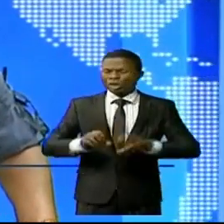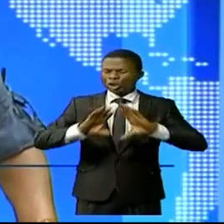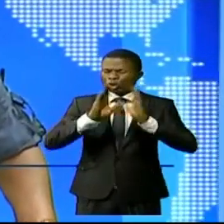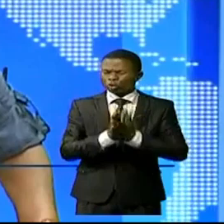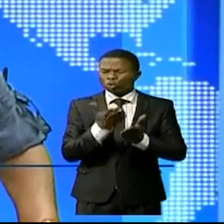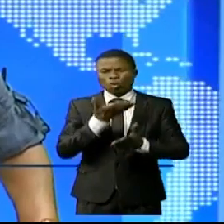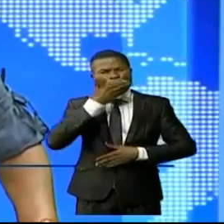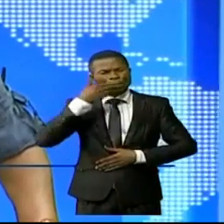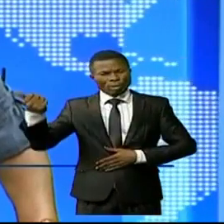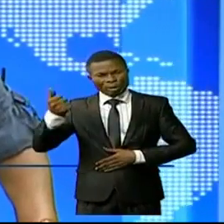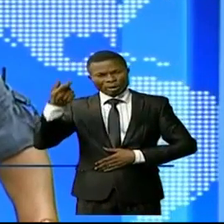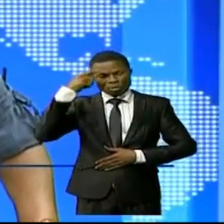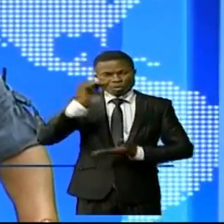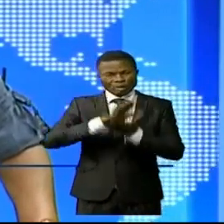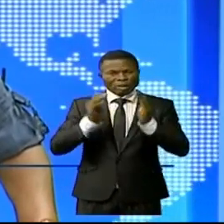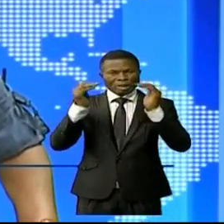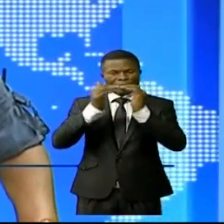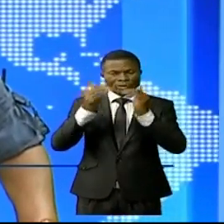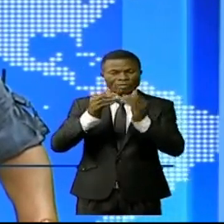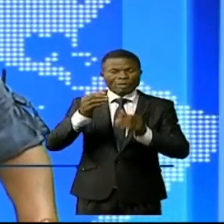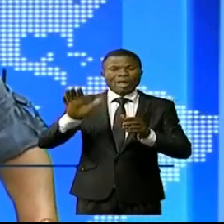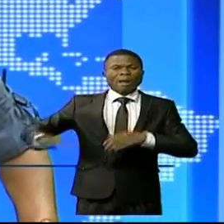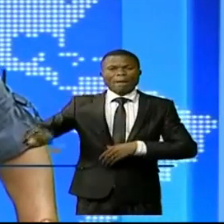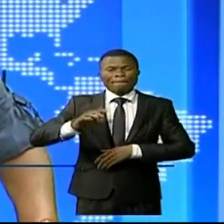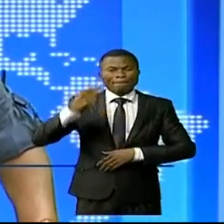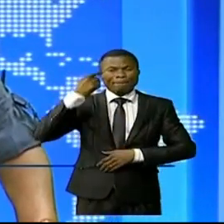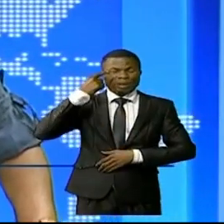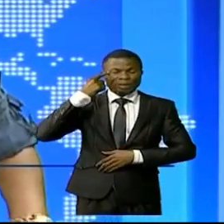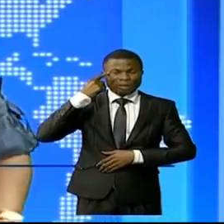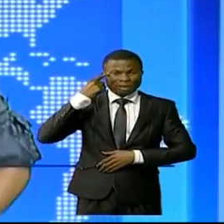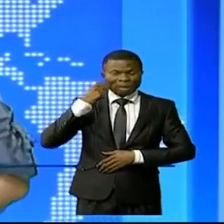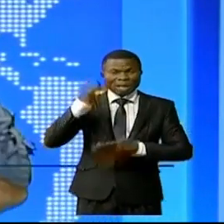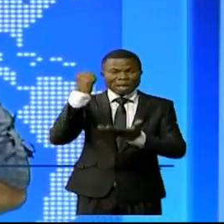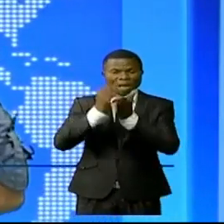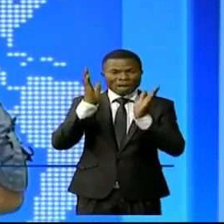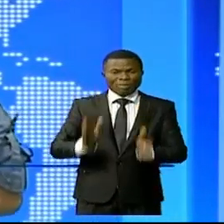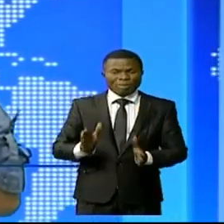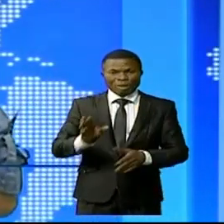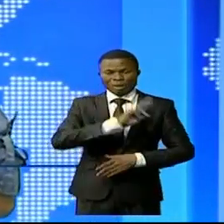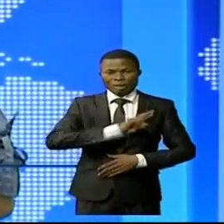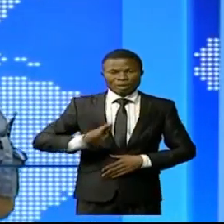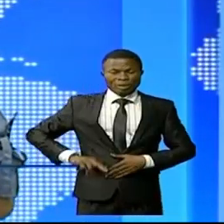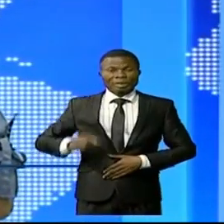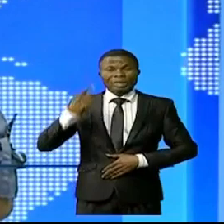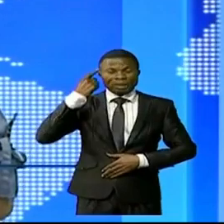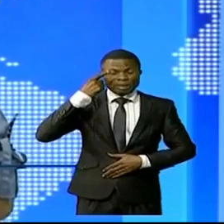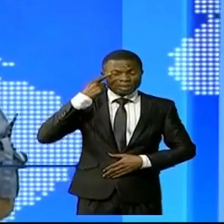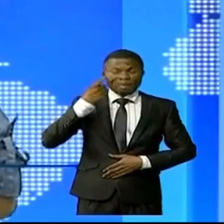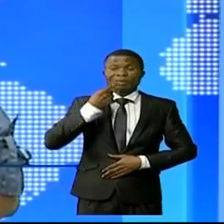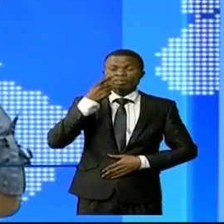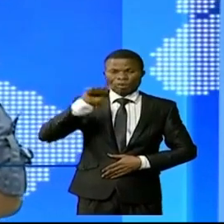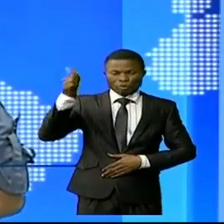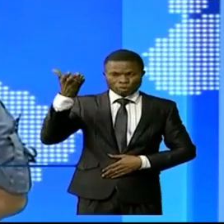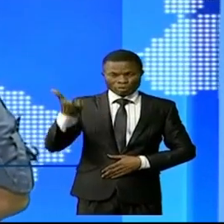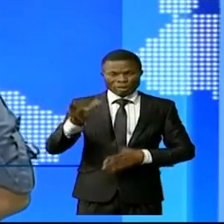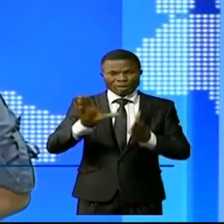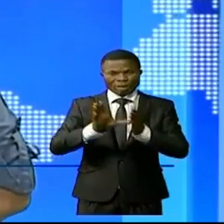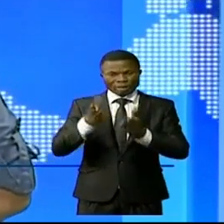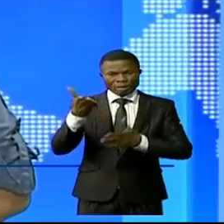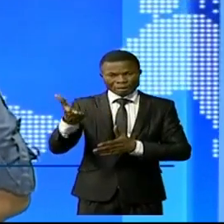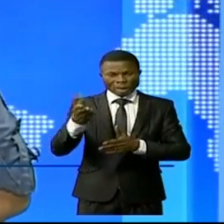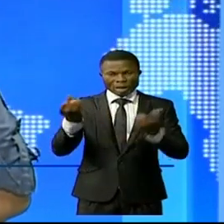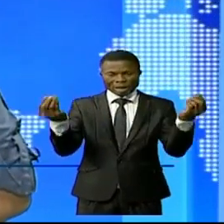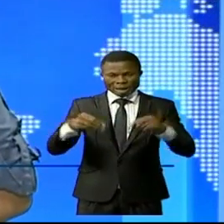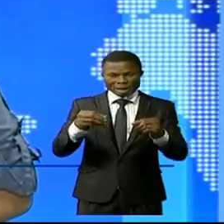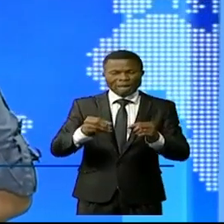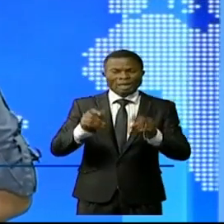nécessaires pour se galer à la Chine c'est une déclaration de l'ambassadeur de la république de Chine en RDC Zhongjing lors